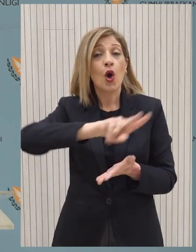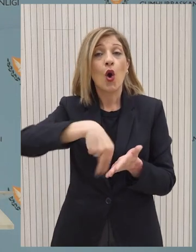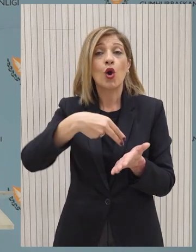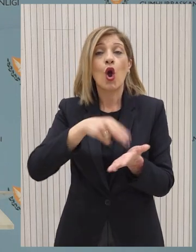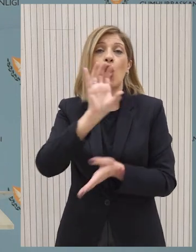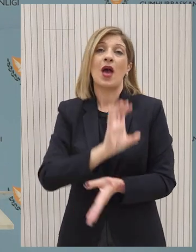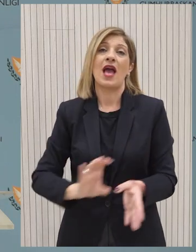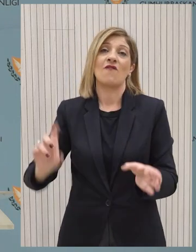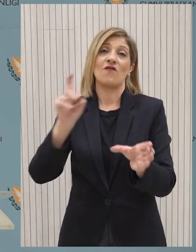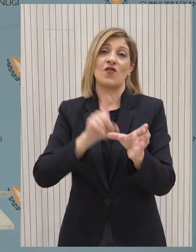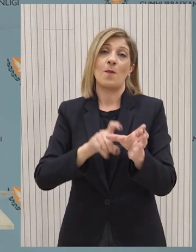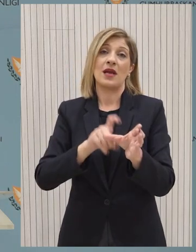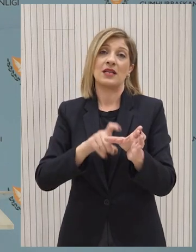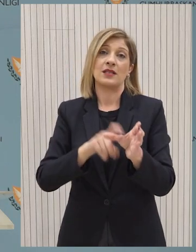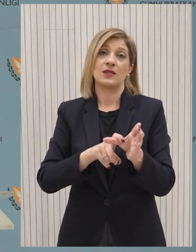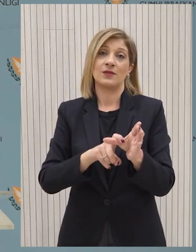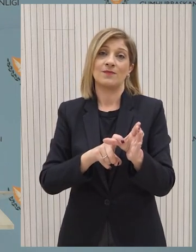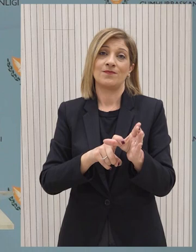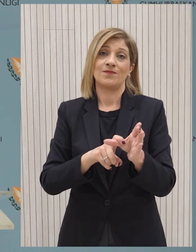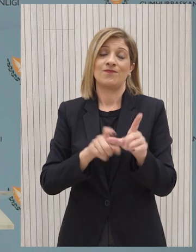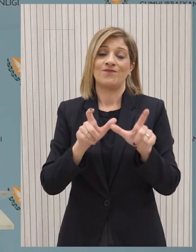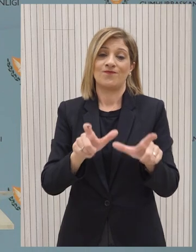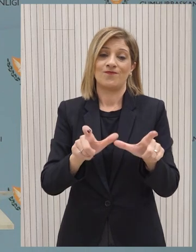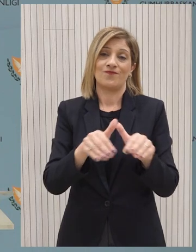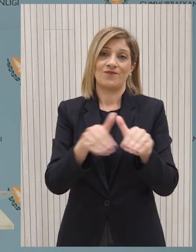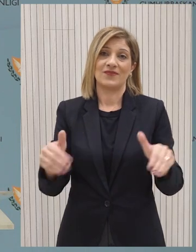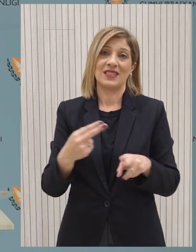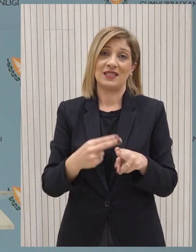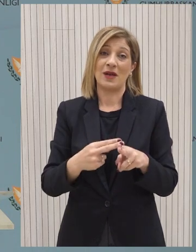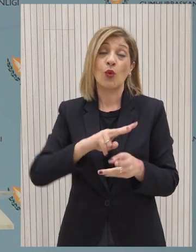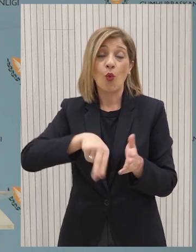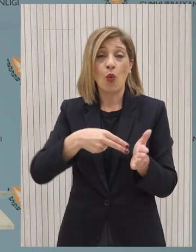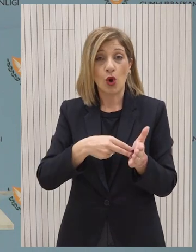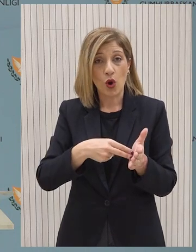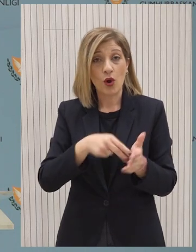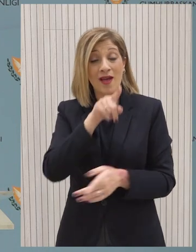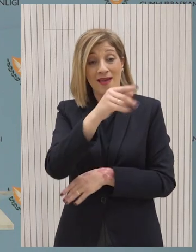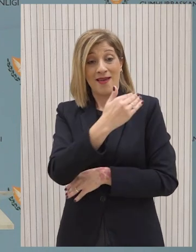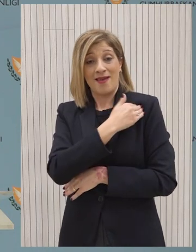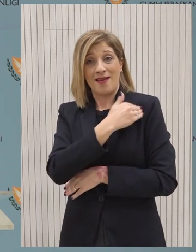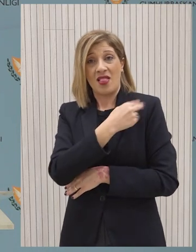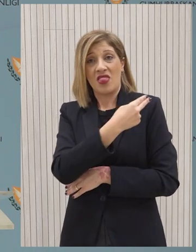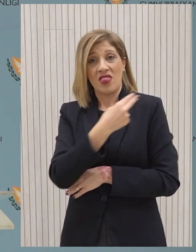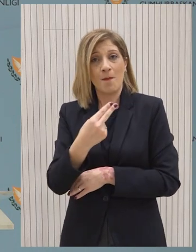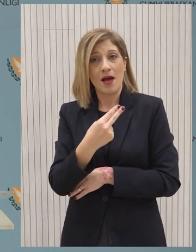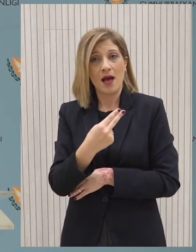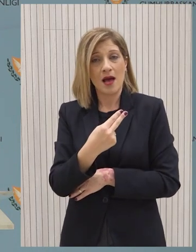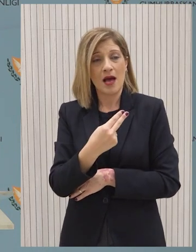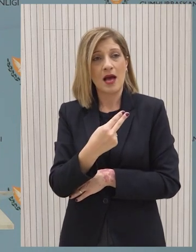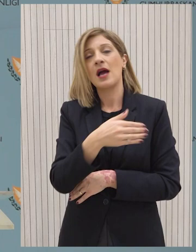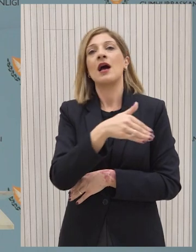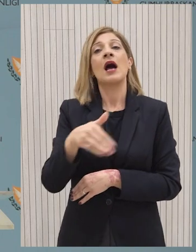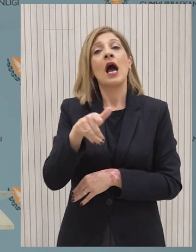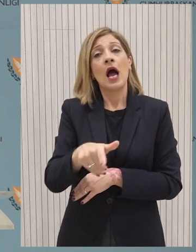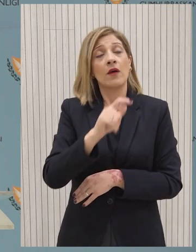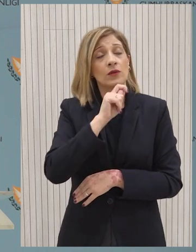διαδραματίζει και ιδιαίτερα σε τομείς της άμυνας και της ασφάλειας. Όσον αφορά το ζήτημα το οποίο αναφέρεστε, αυτό το οποίο έχουμε πει και είναι αυτό το οποίο